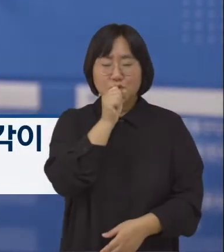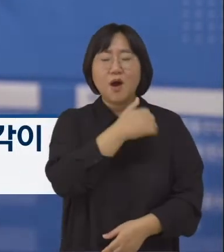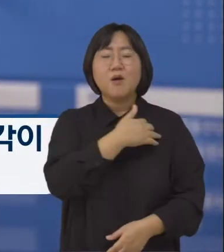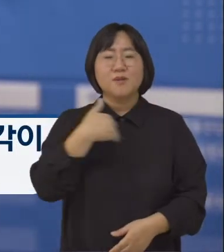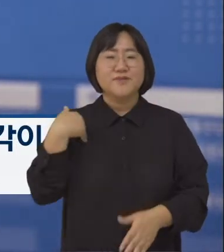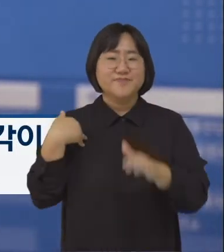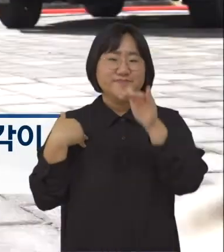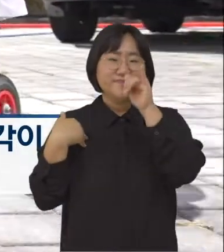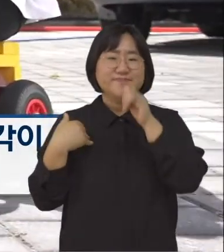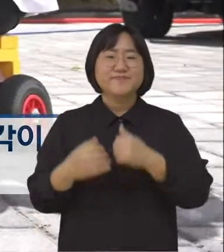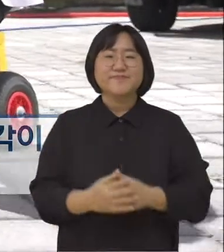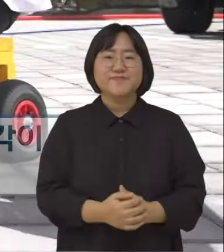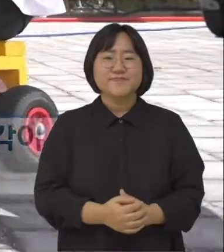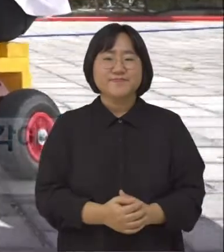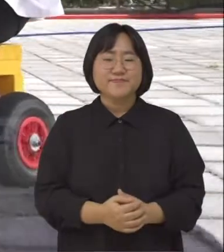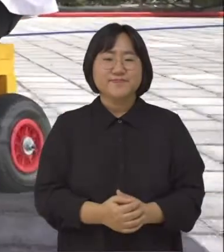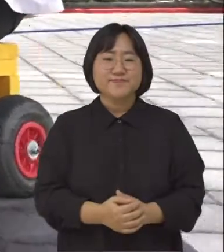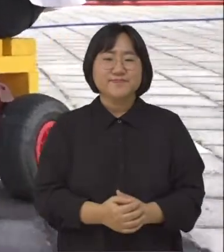만족합니다.